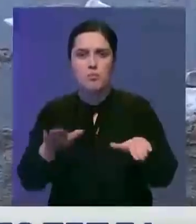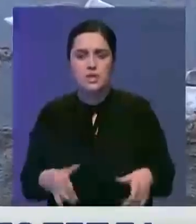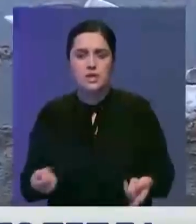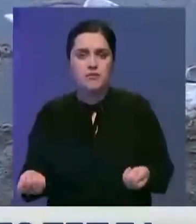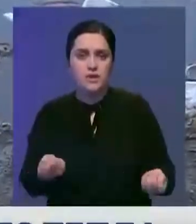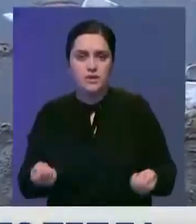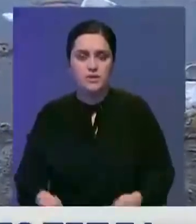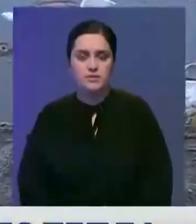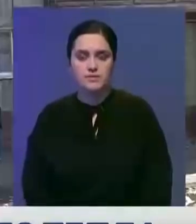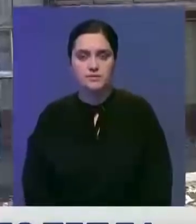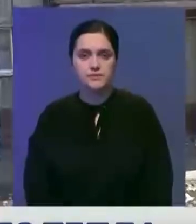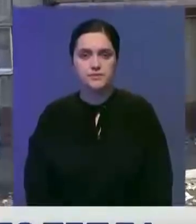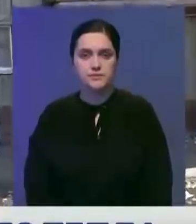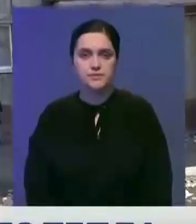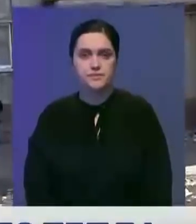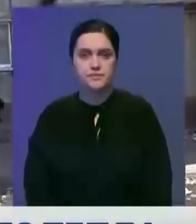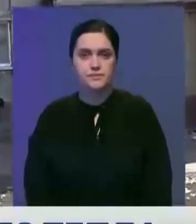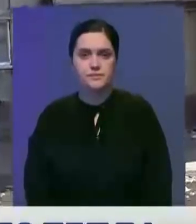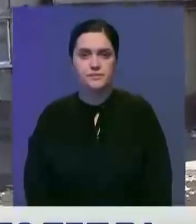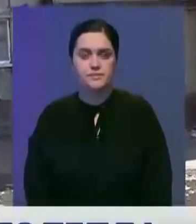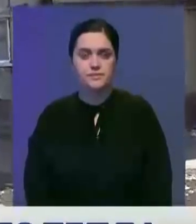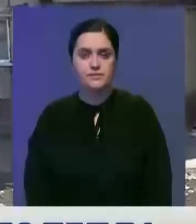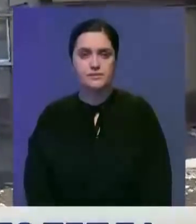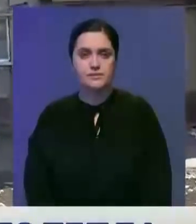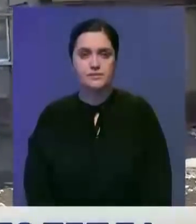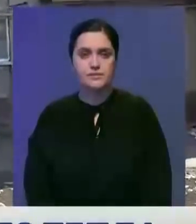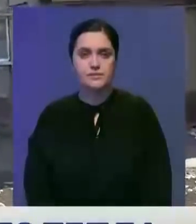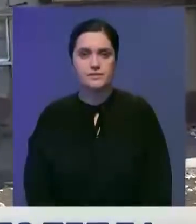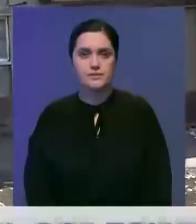Роза Татканова, Руслан Газезов, Канат Махмудов, Уральск, Хабар, 24.